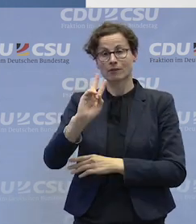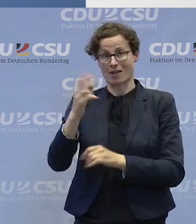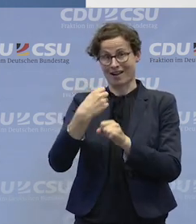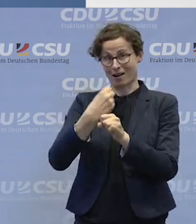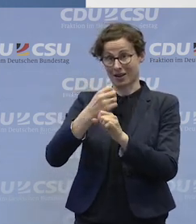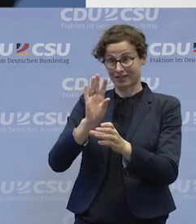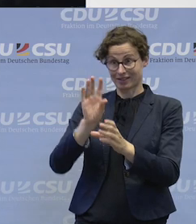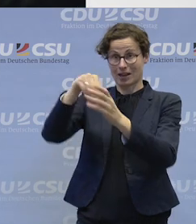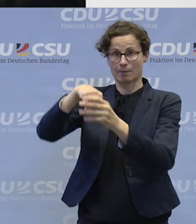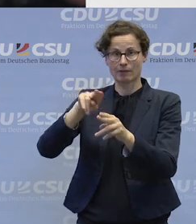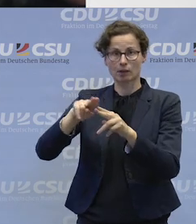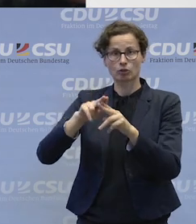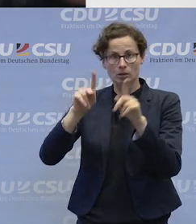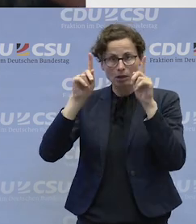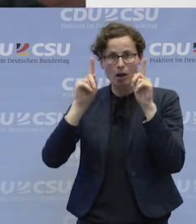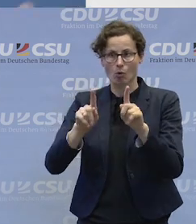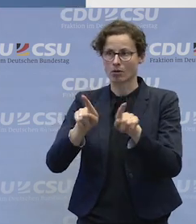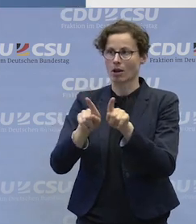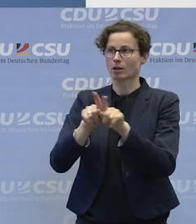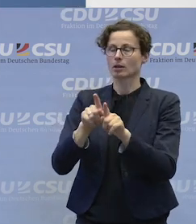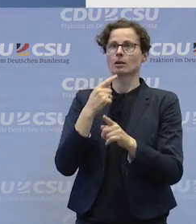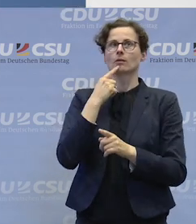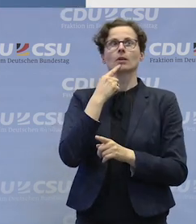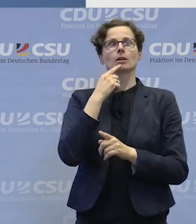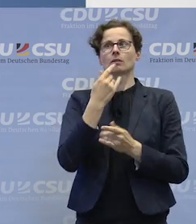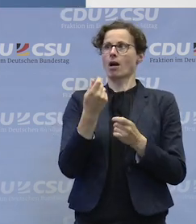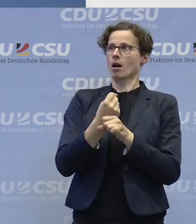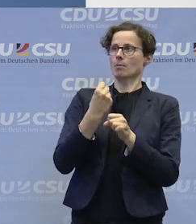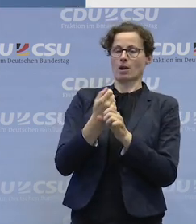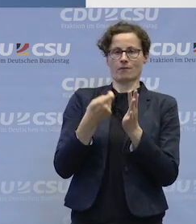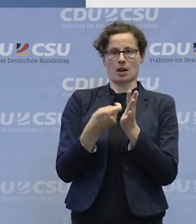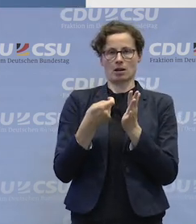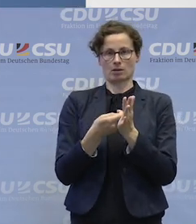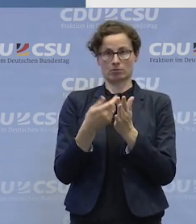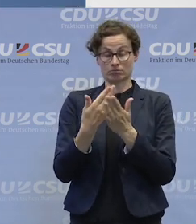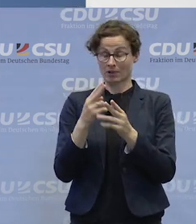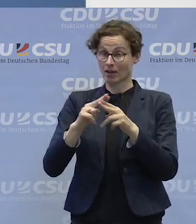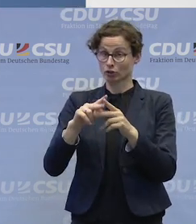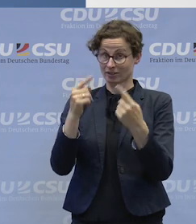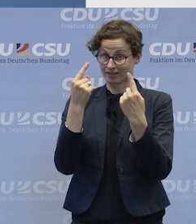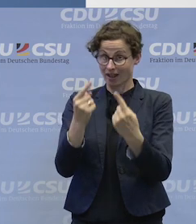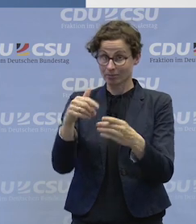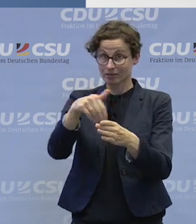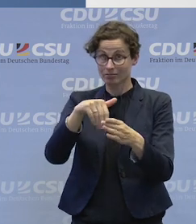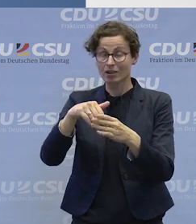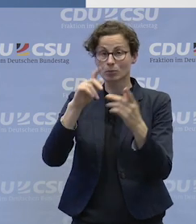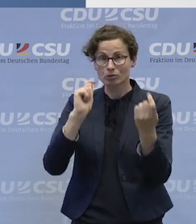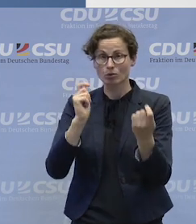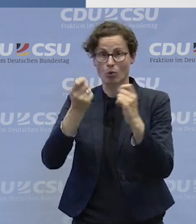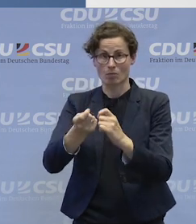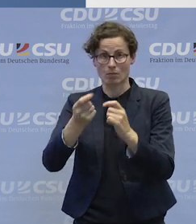die unter einem Dach auch verschiedene Möglichkeiten organisieren, auch Fördereinrichtungen,